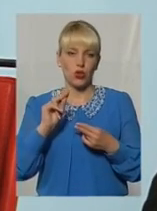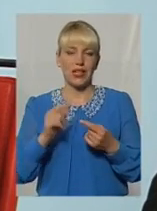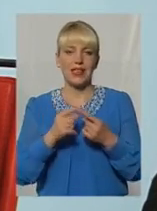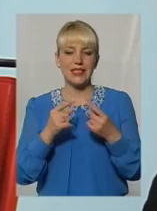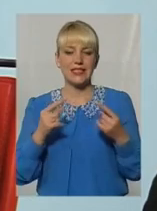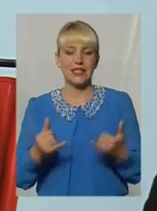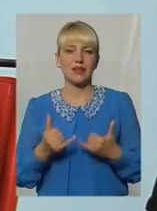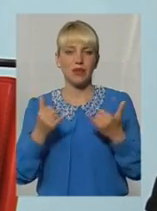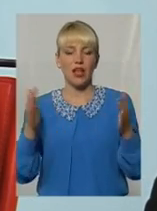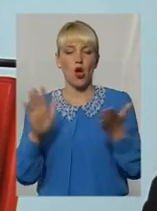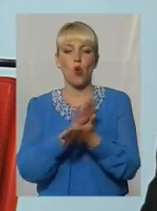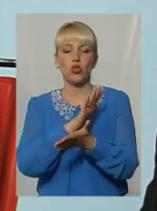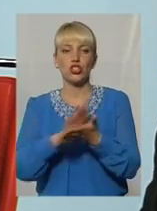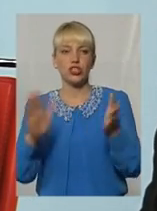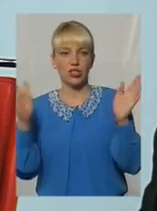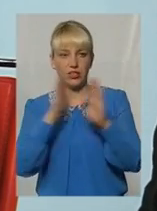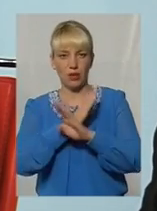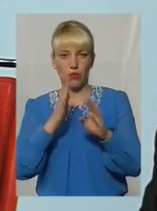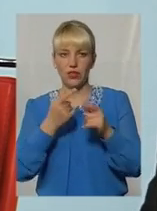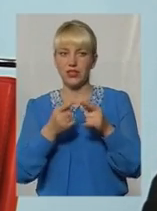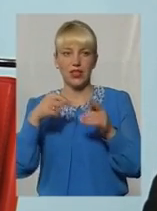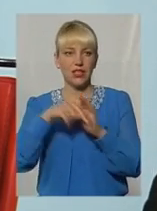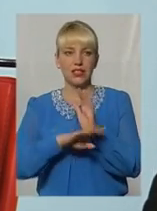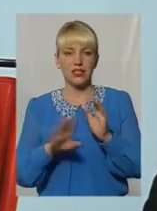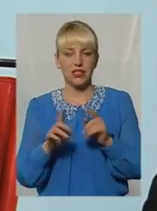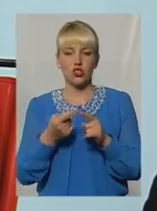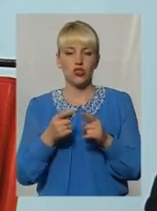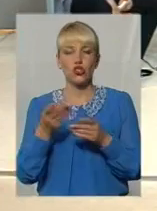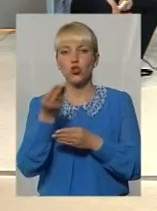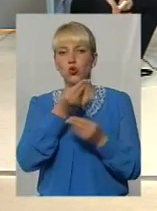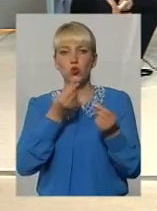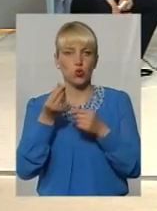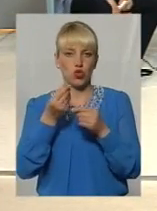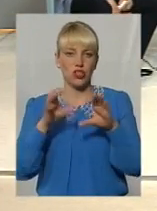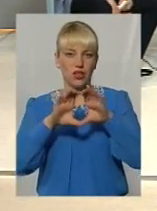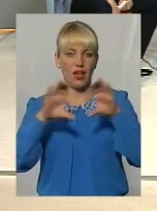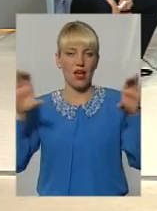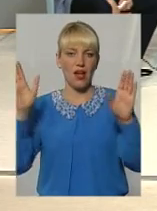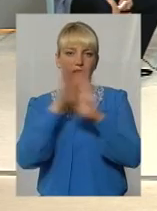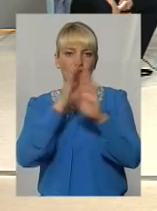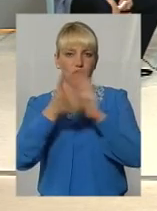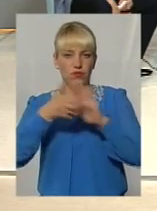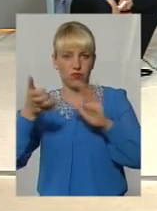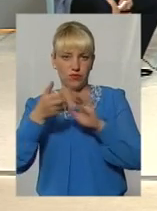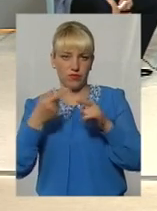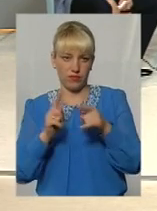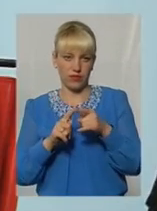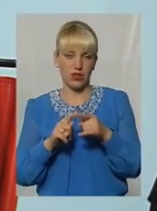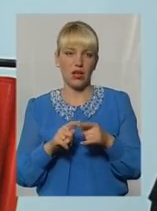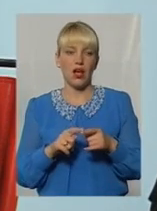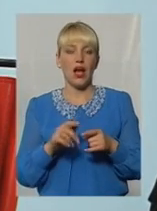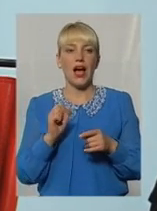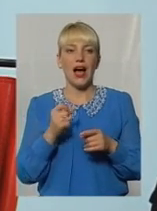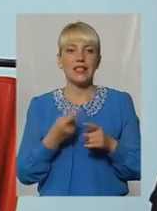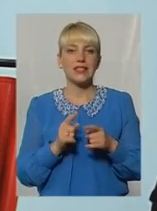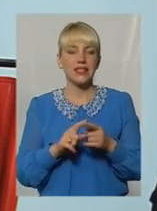повітря, це не те, що ми вдома встановлюємо оці штучні апарати, і теж дуже багато зараз виникає питань щодо їх експлуатації, а